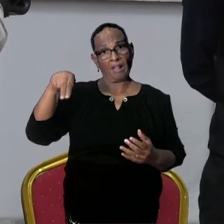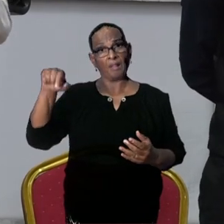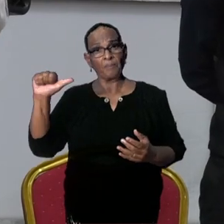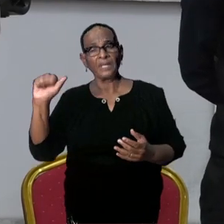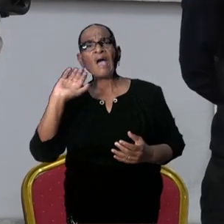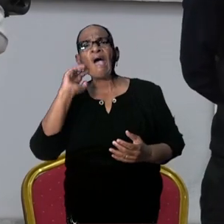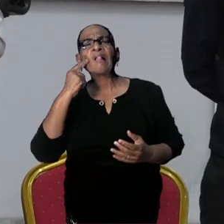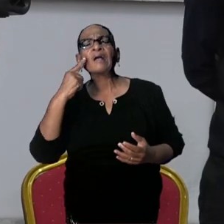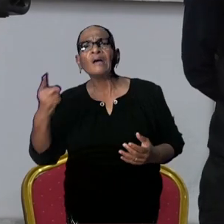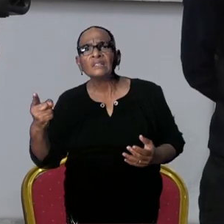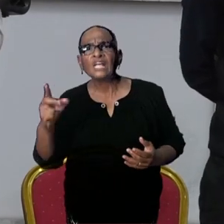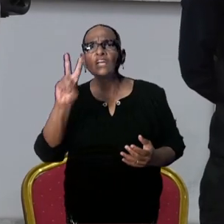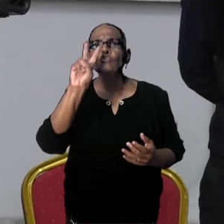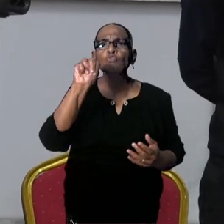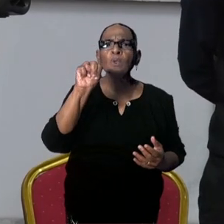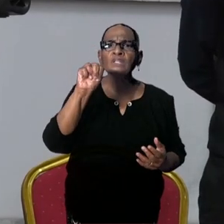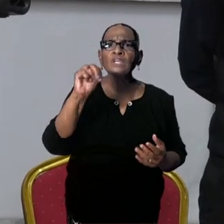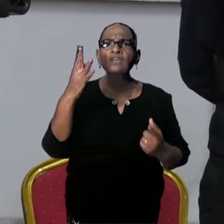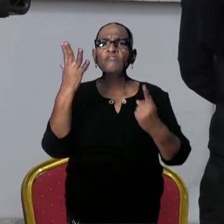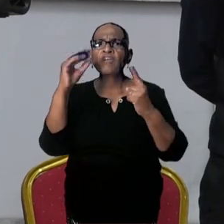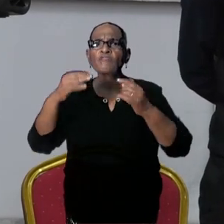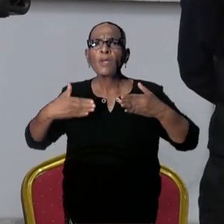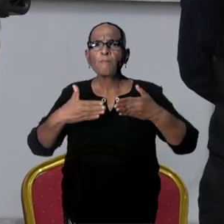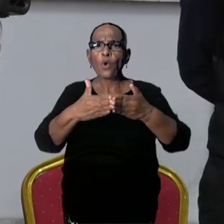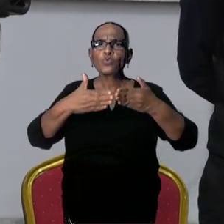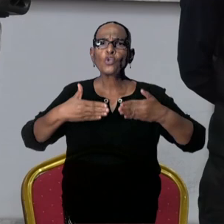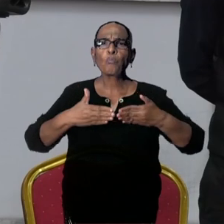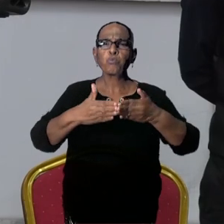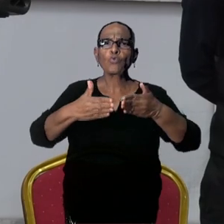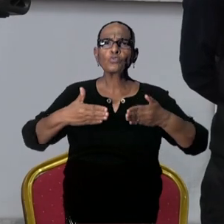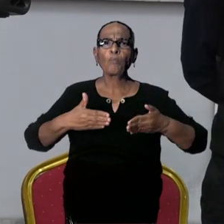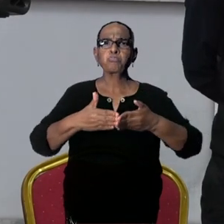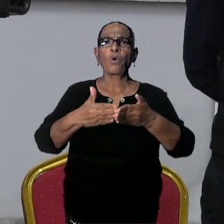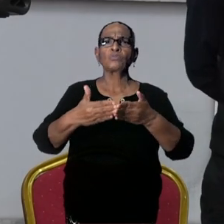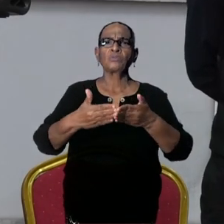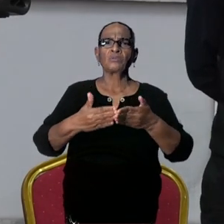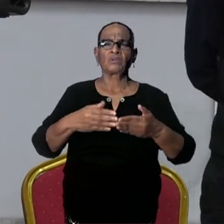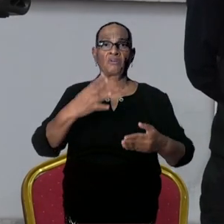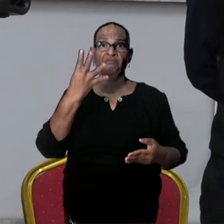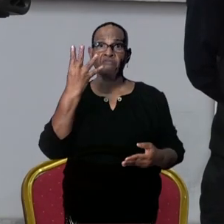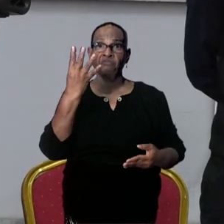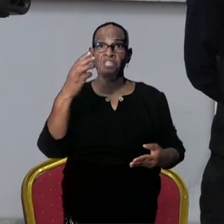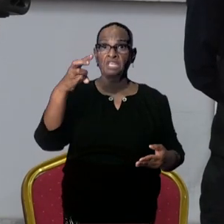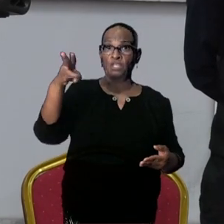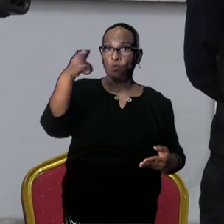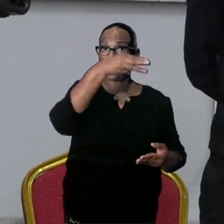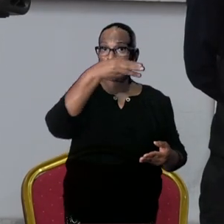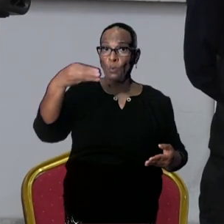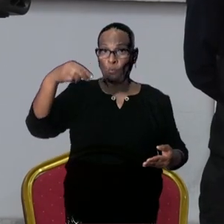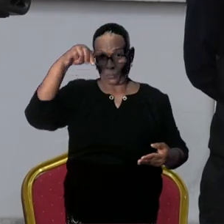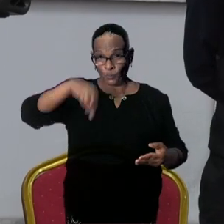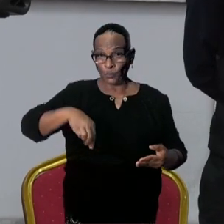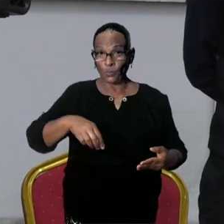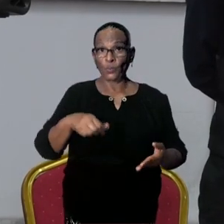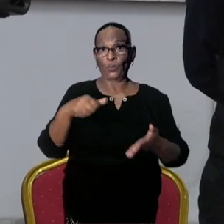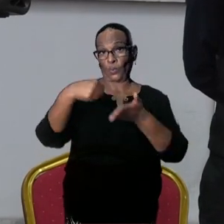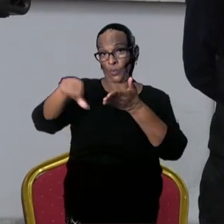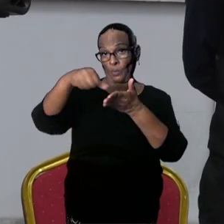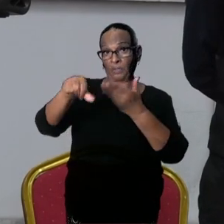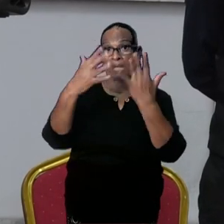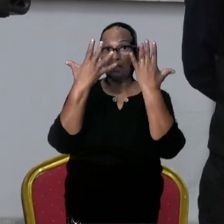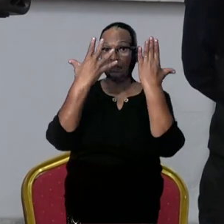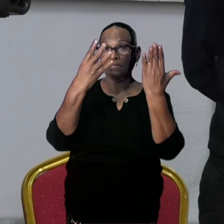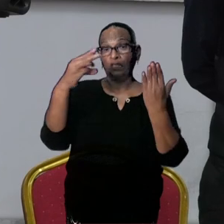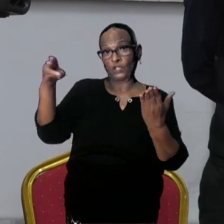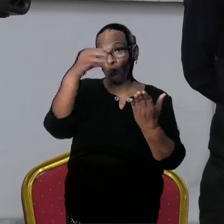15 tot 20 trips per boot. De prijs is gestegen van 4 euro naar 10 euro. Dus het is een moneymaking business